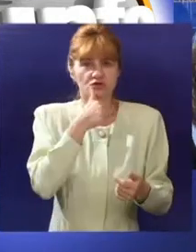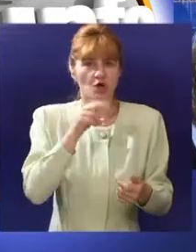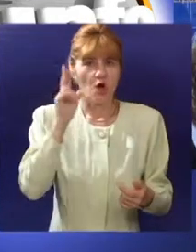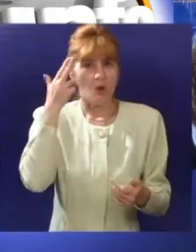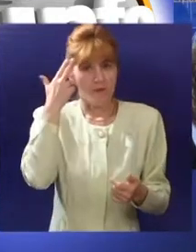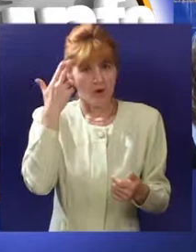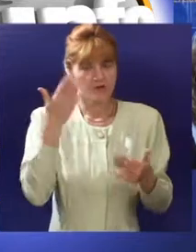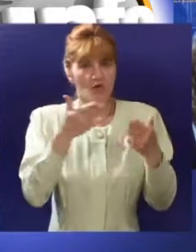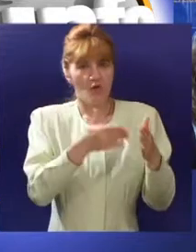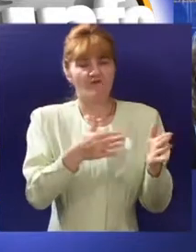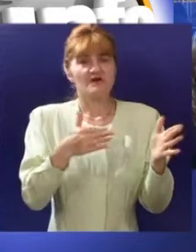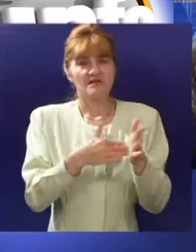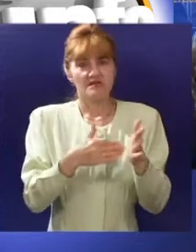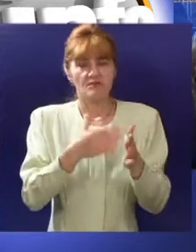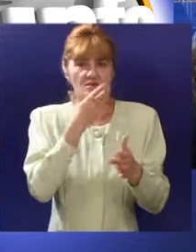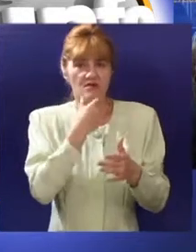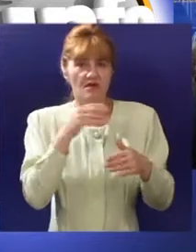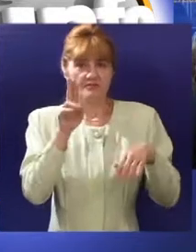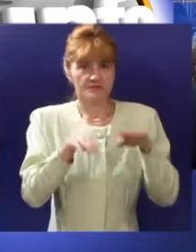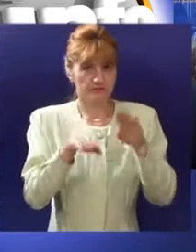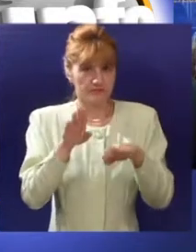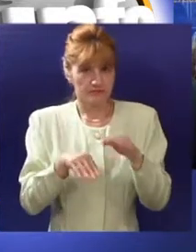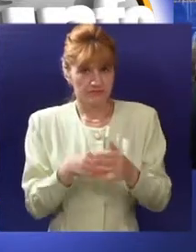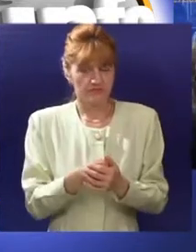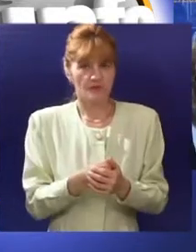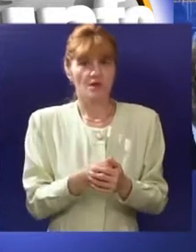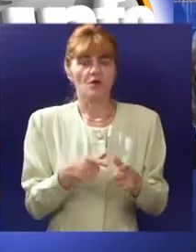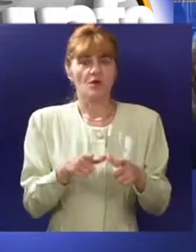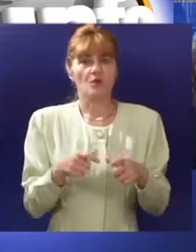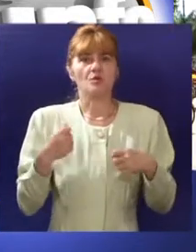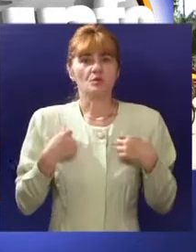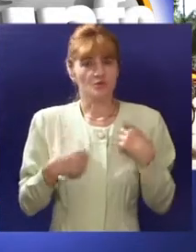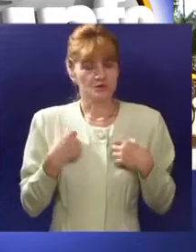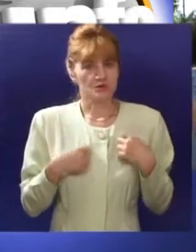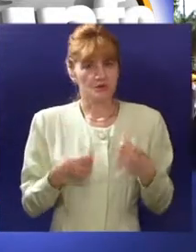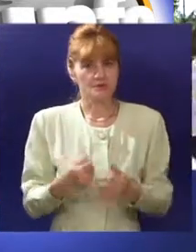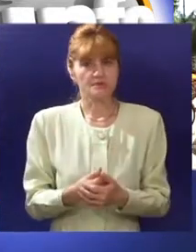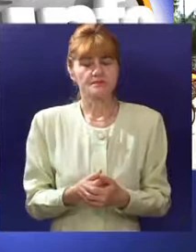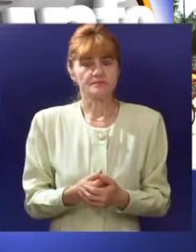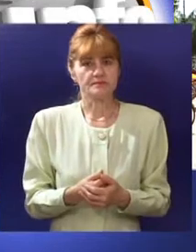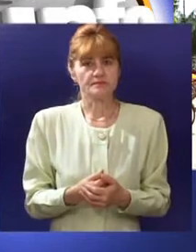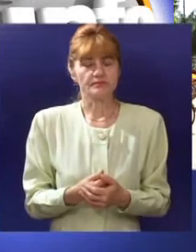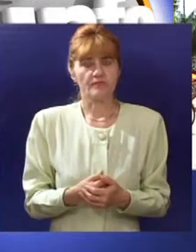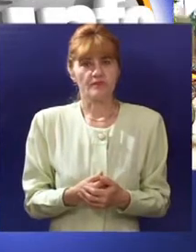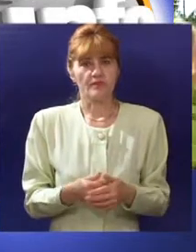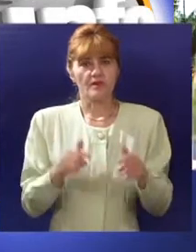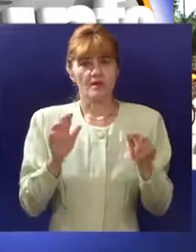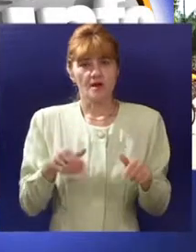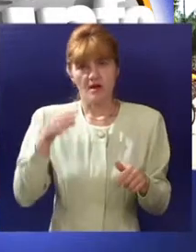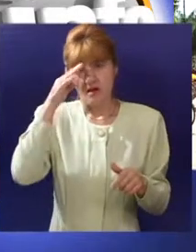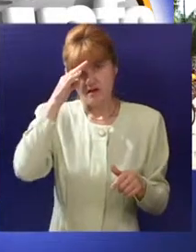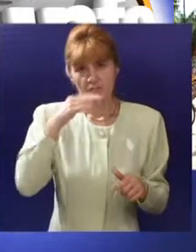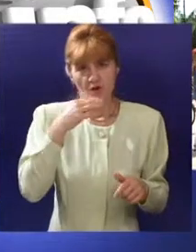što je prepoznalo potrebu da se ovi projekti u subotici realizuju. Na rekonstrukciji